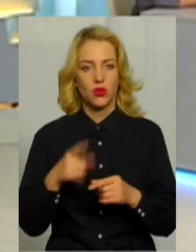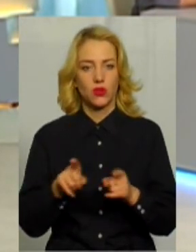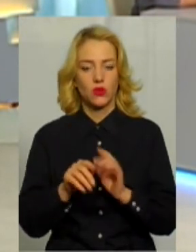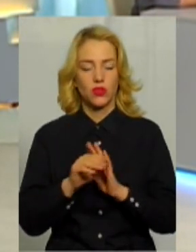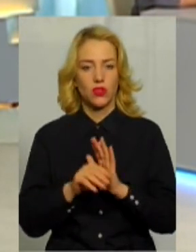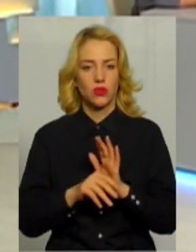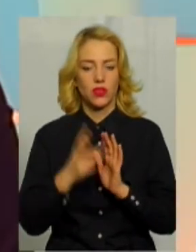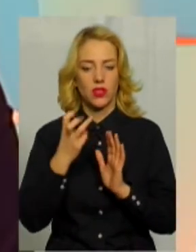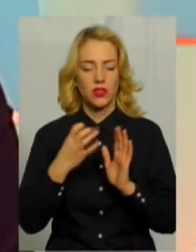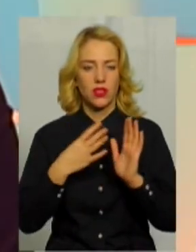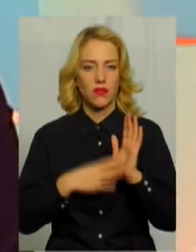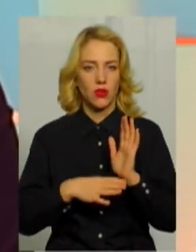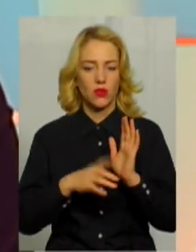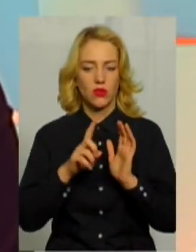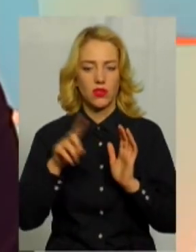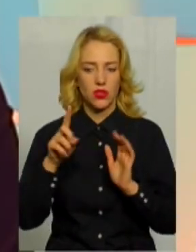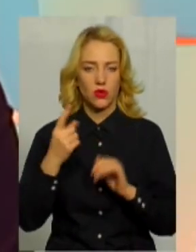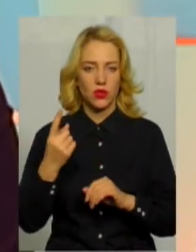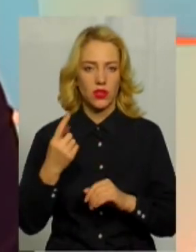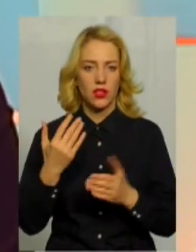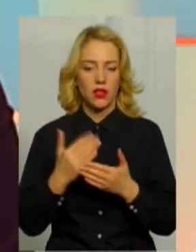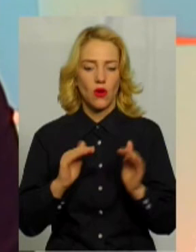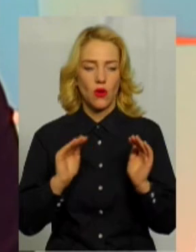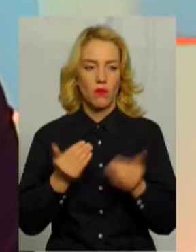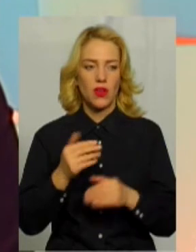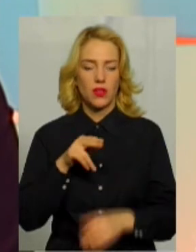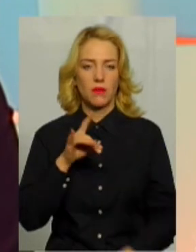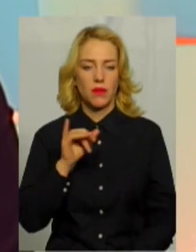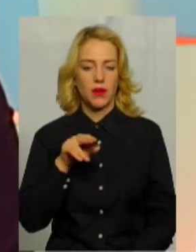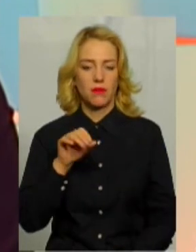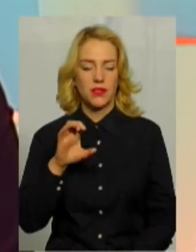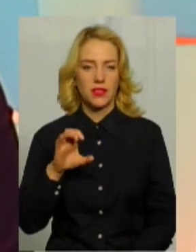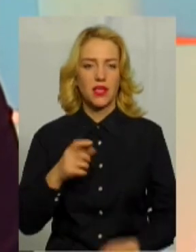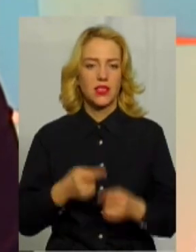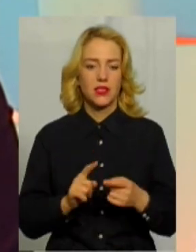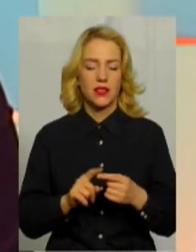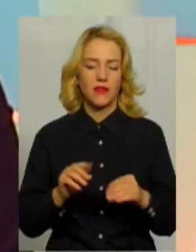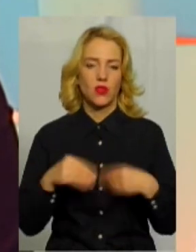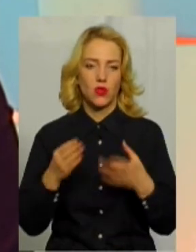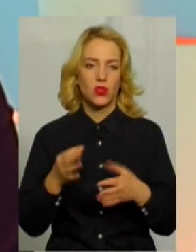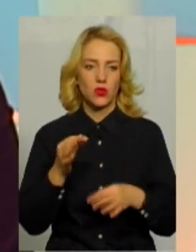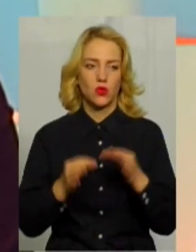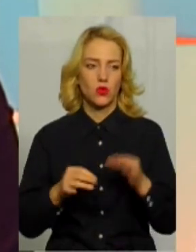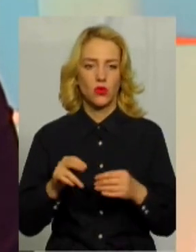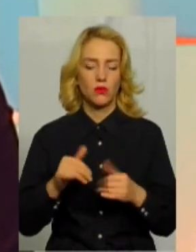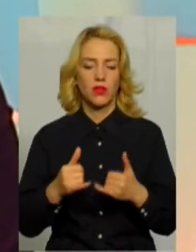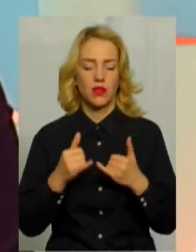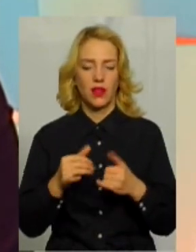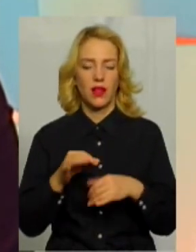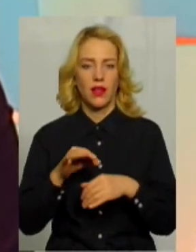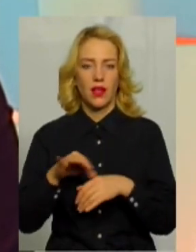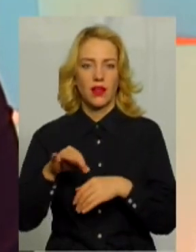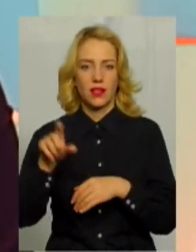390 зі значком 1, є обмежувальний припис, який виноситься судом для кривдника, і він також повинен